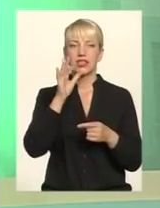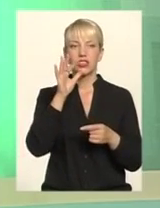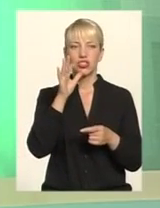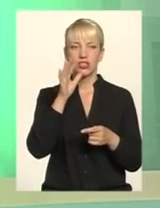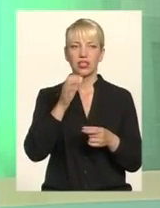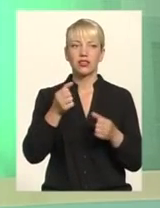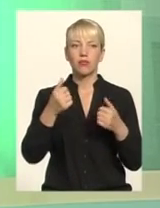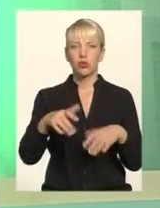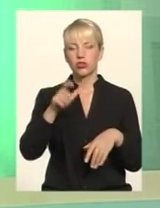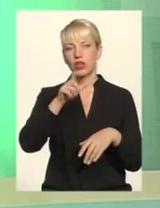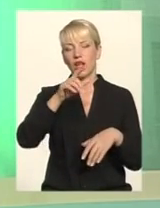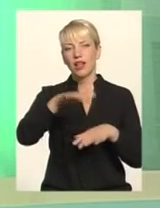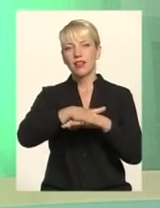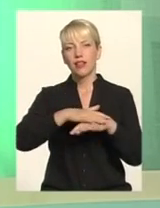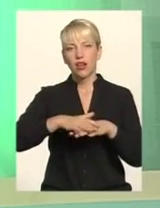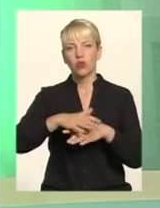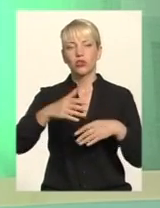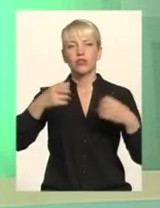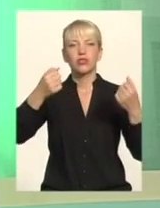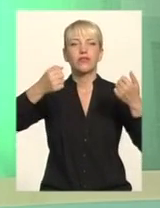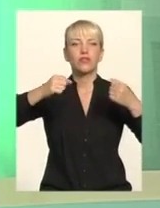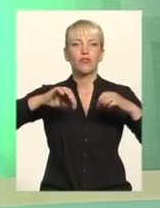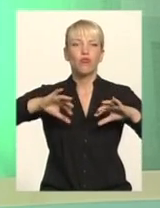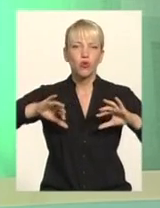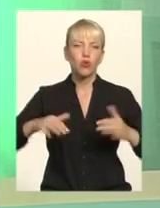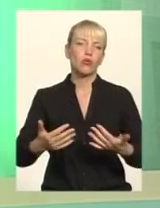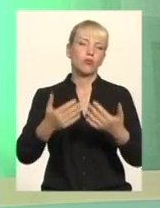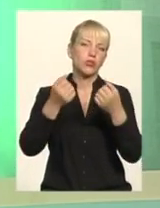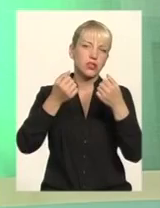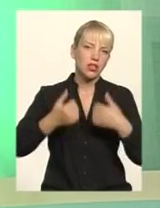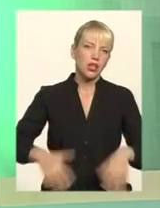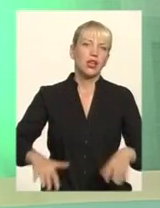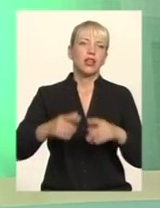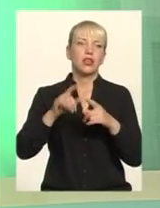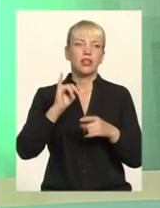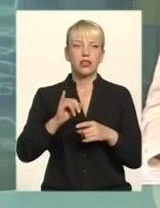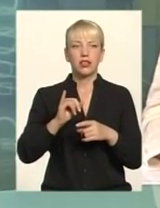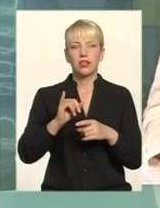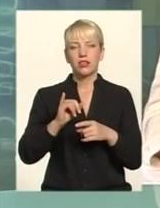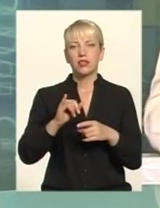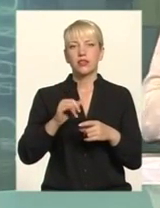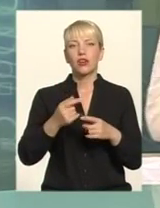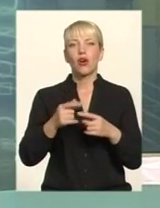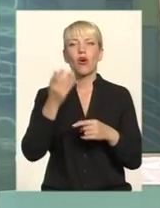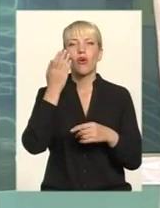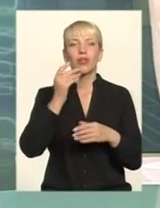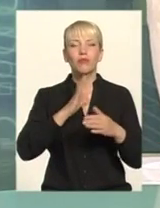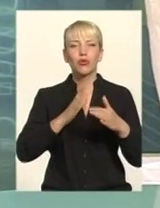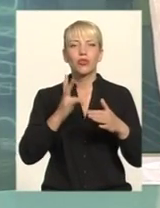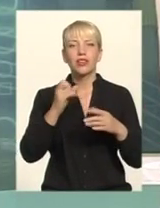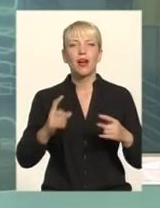народ зневірюється, опускає руки І те, що було на піку революції,